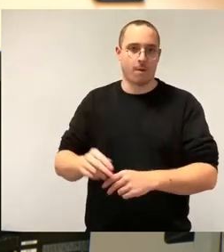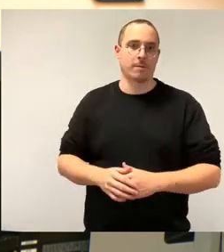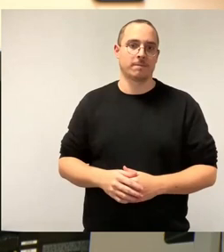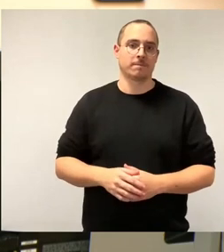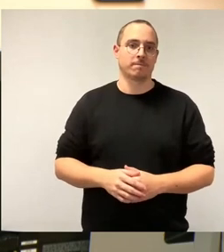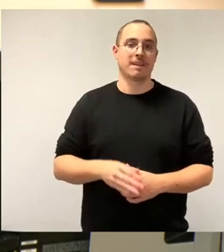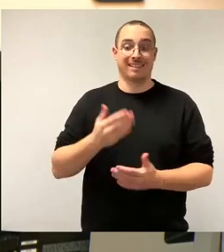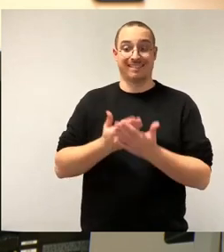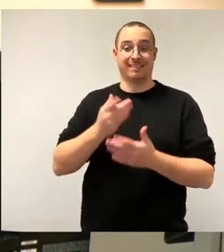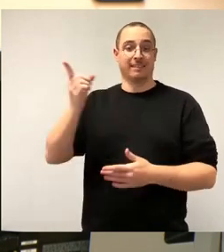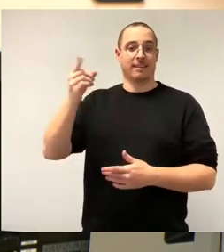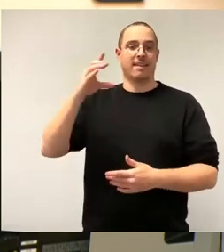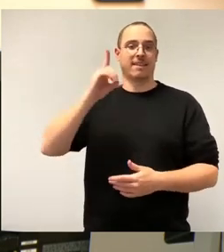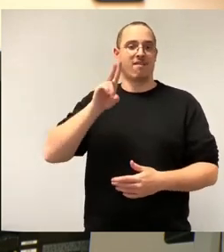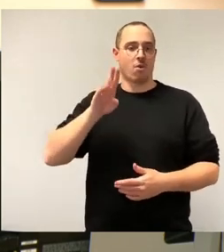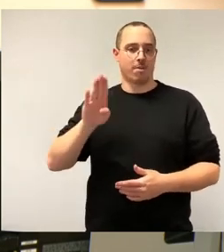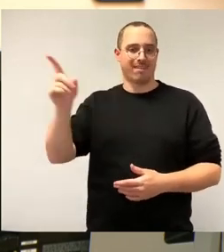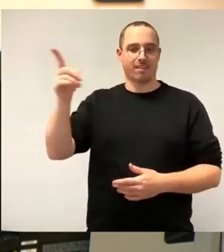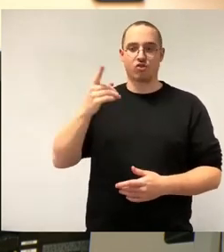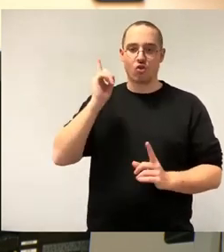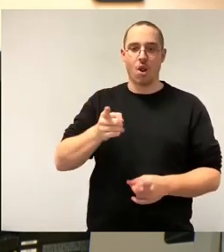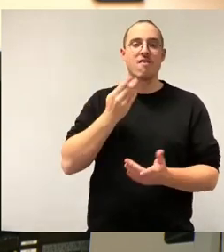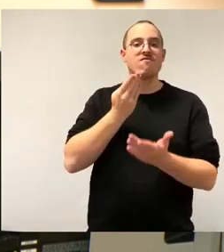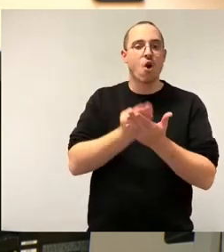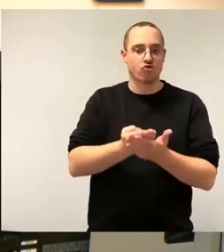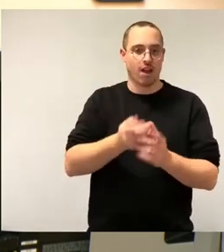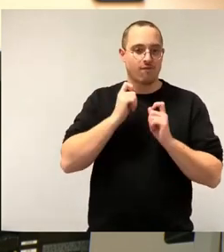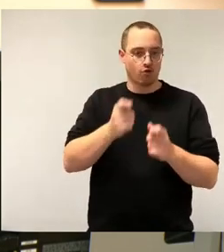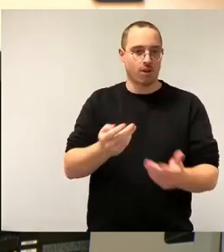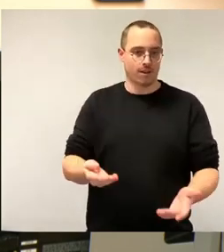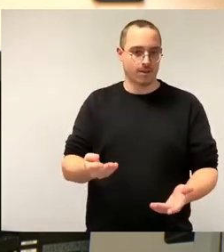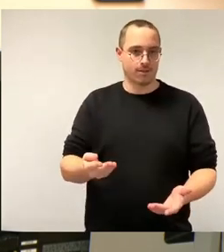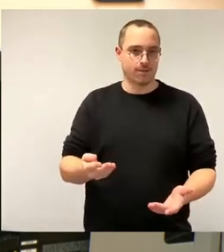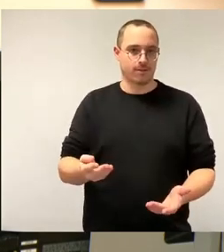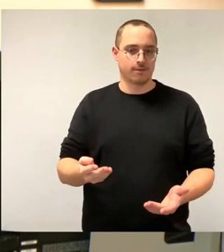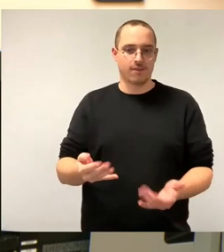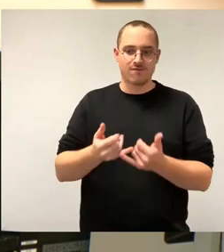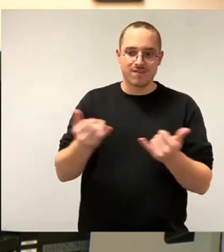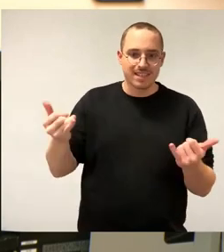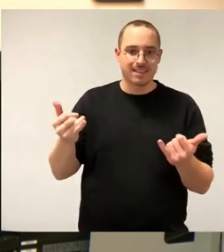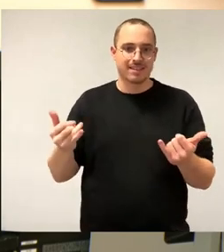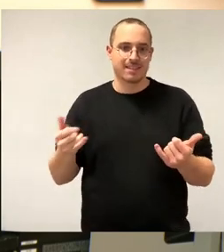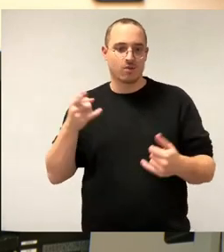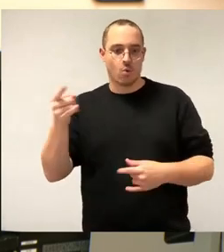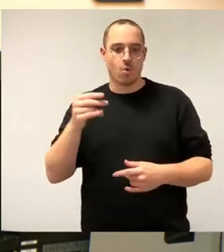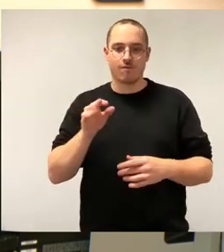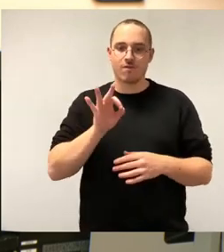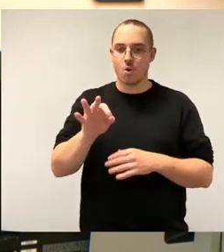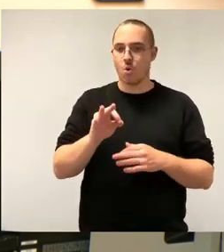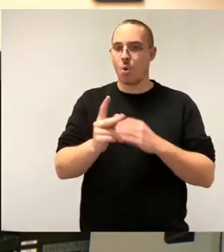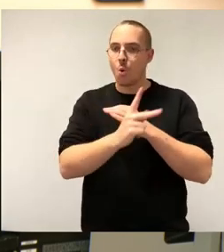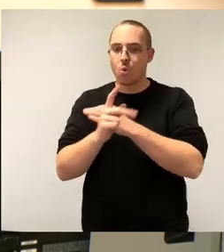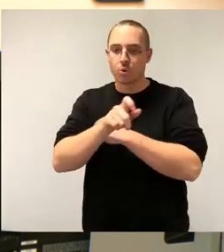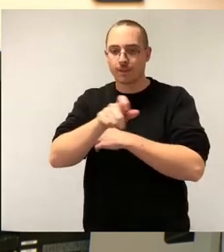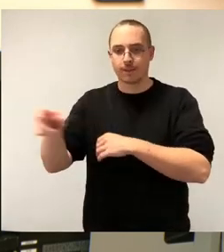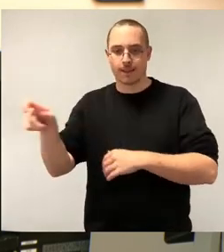andere aus dem ÖDA verringern oder rausnehmen kann, wenn der Mehrwert für Kunden und Qualität überschaubar ist, beziehungsweise nicht im ausreichenden Verhältnis von Kosten und